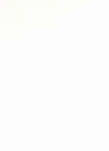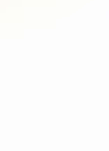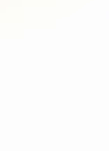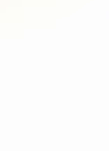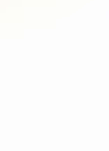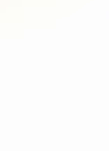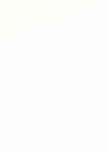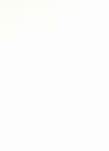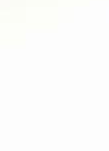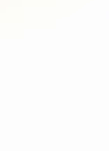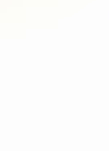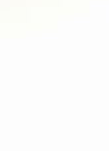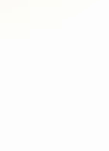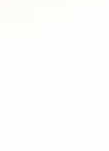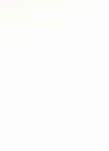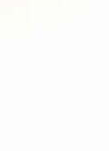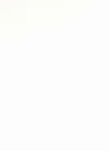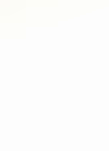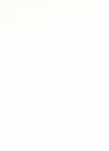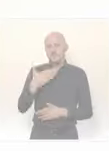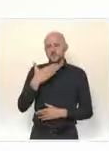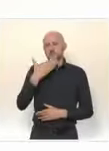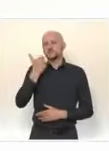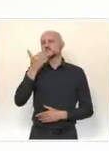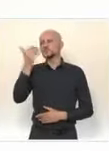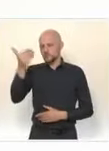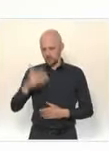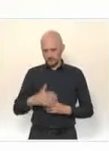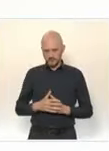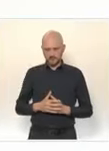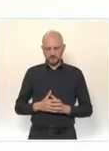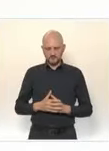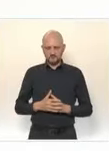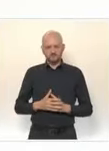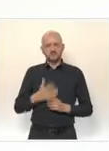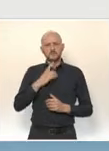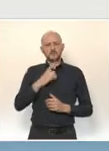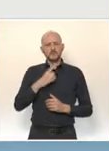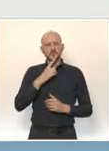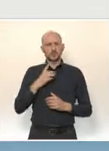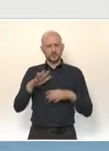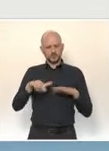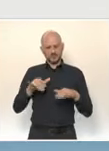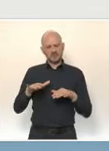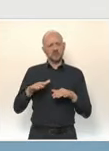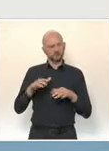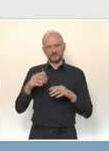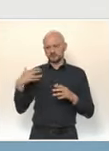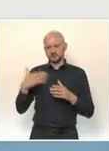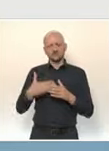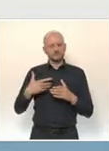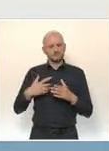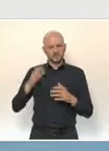dans notre pays. Nous constatons depuis dix jours une baisse réelle de la circulation virale. Le nombre